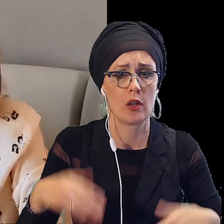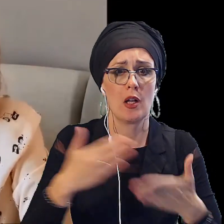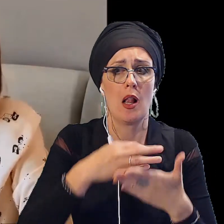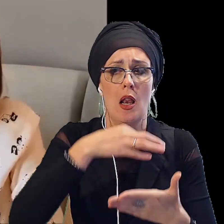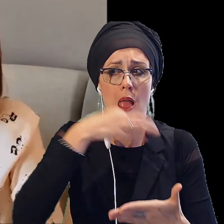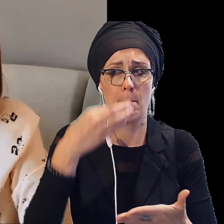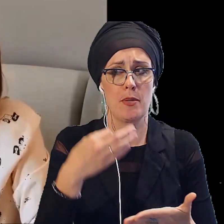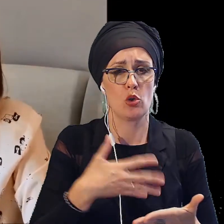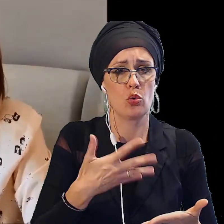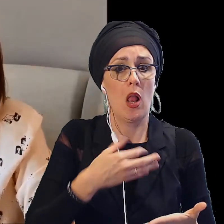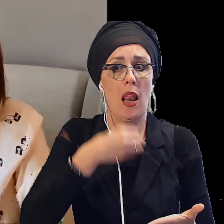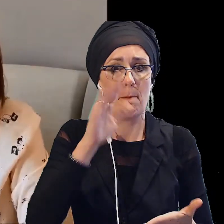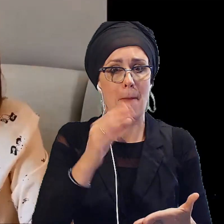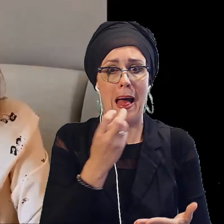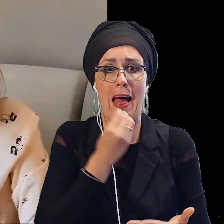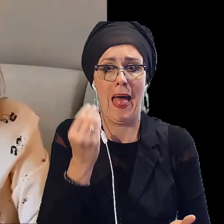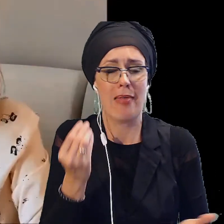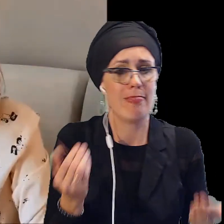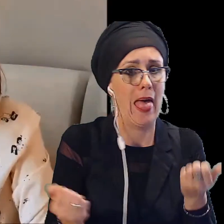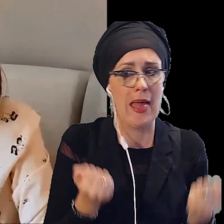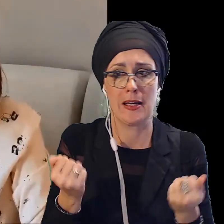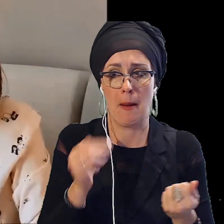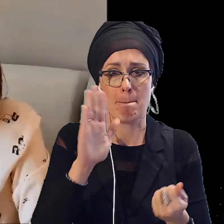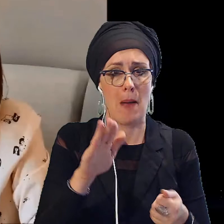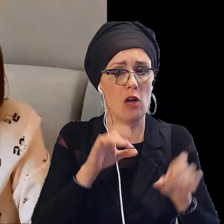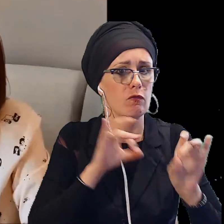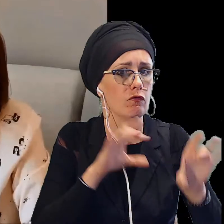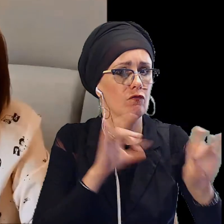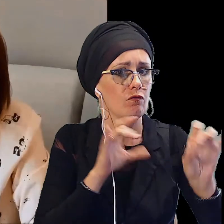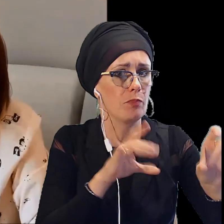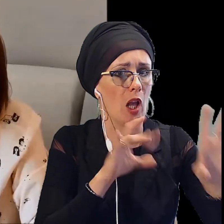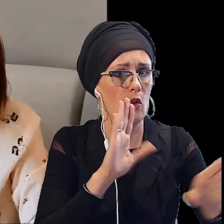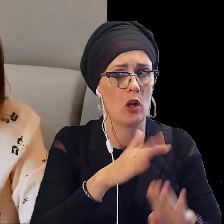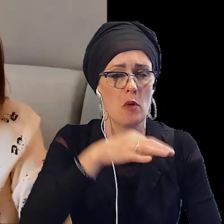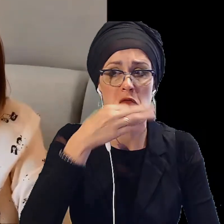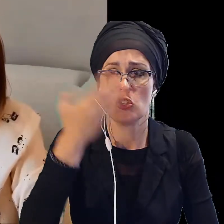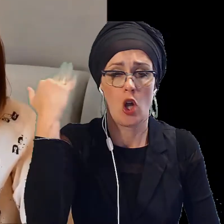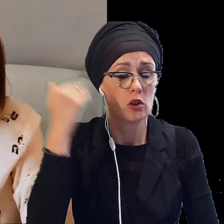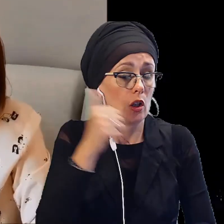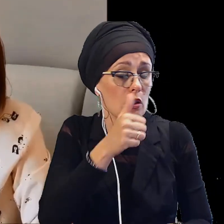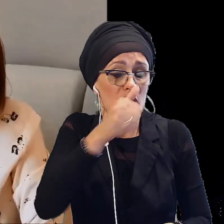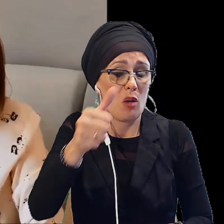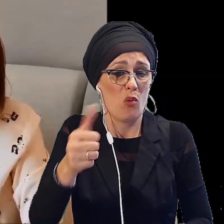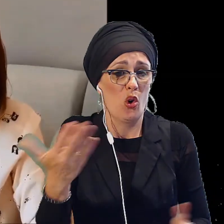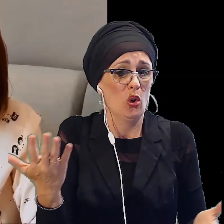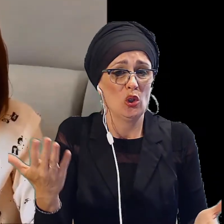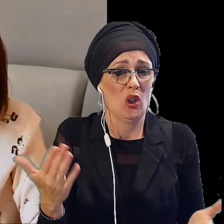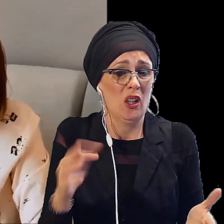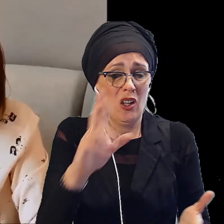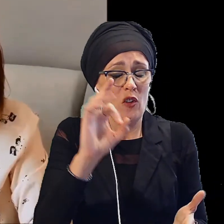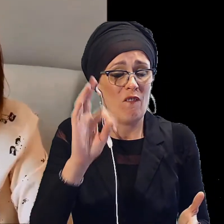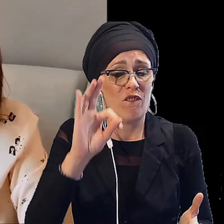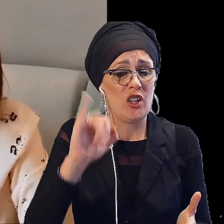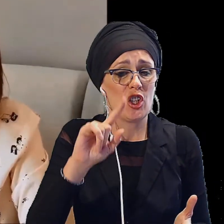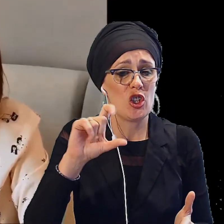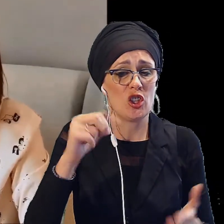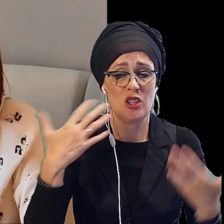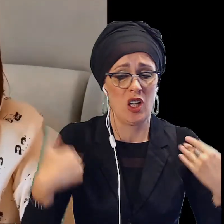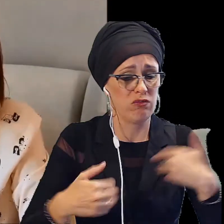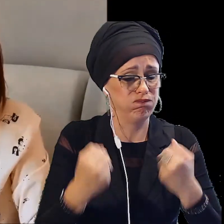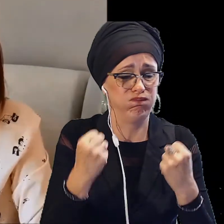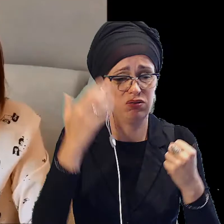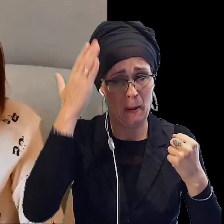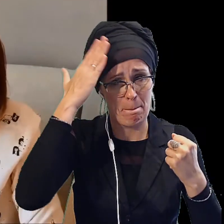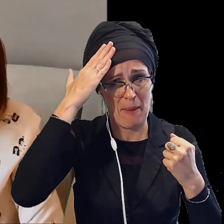więcej energii, nawet zaczęłam biegać. Wcześniej niestety było to niemożliwe, ponieważ wysiłek fizyczny nasilał ataki migreny.